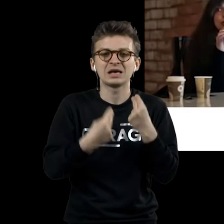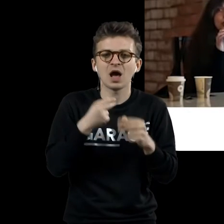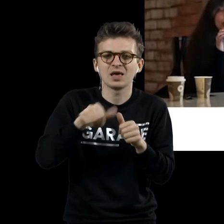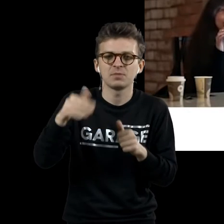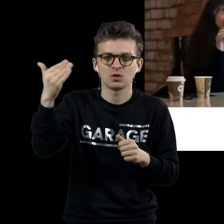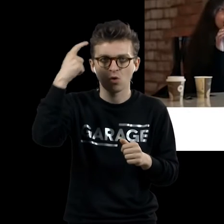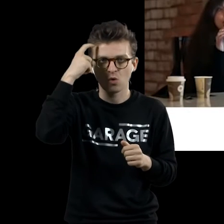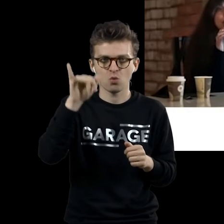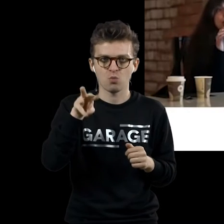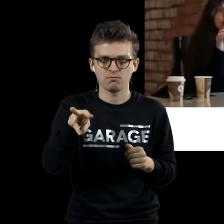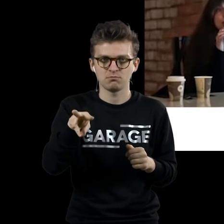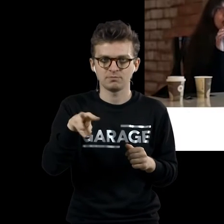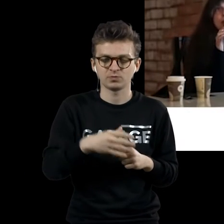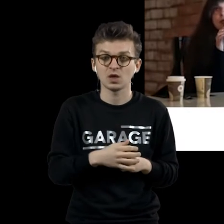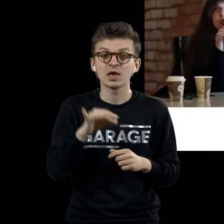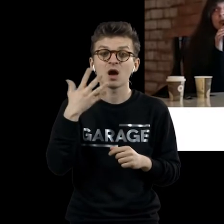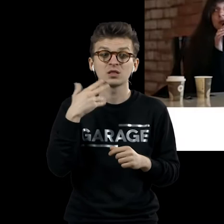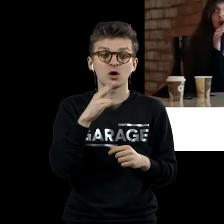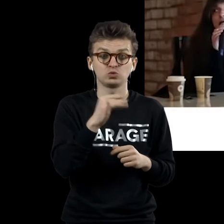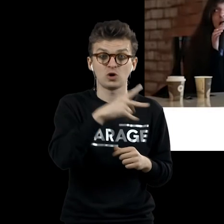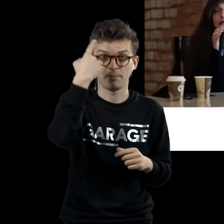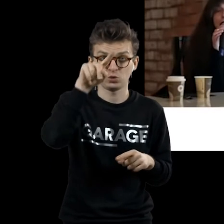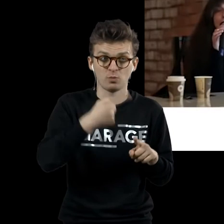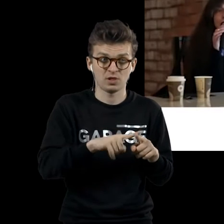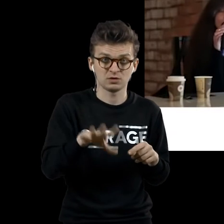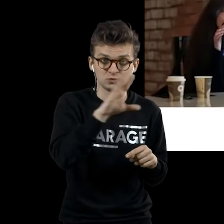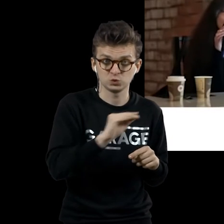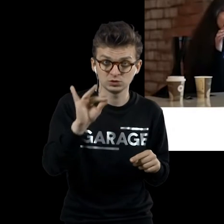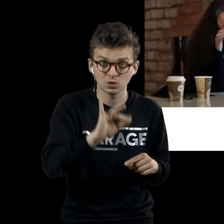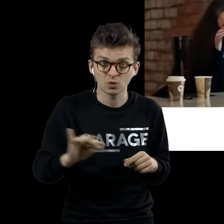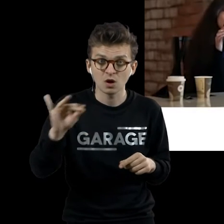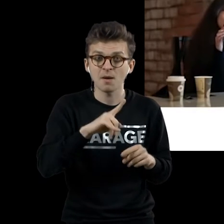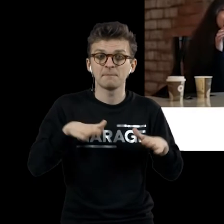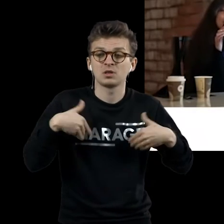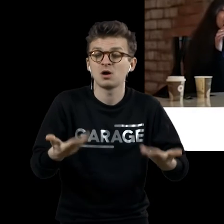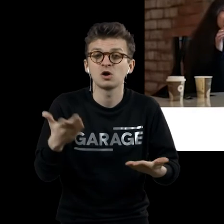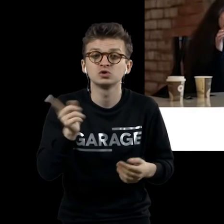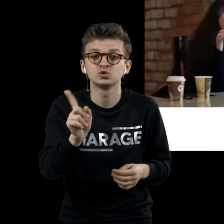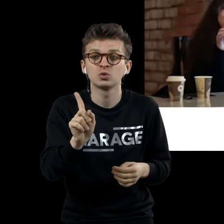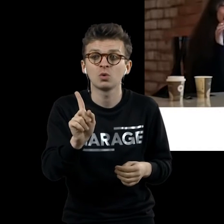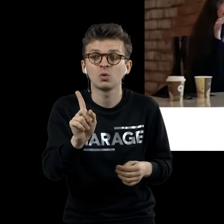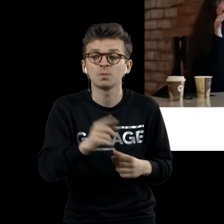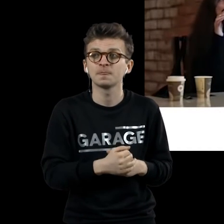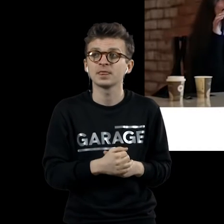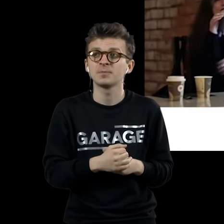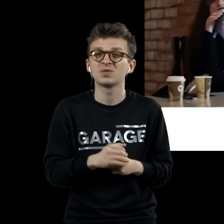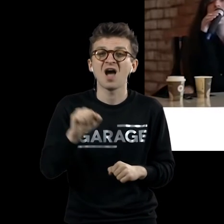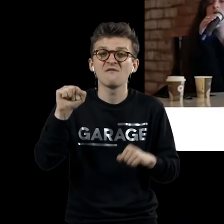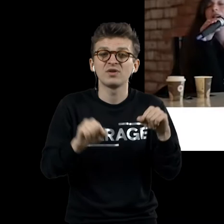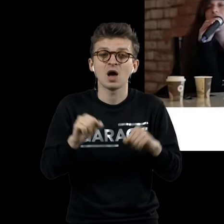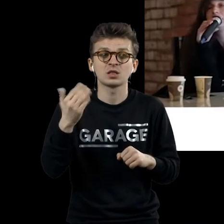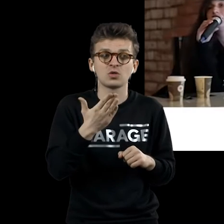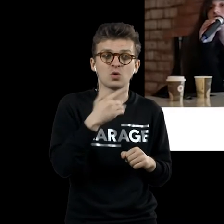Когда Дюшан придумывает историю про «редди-мейт», он предлагает, что версию, вариант, которого он не